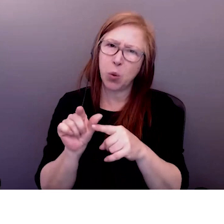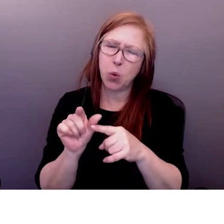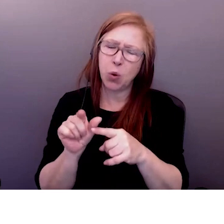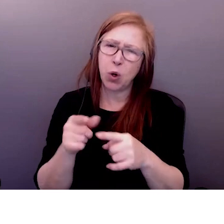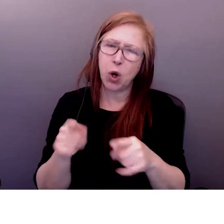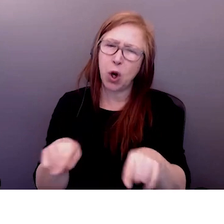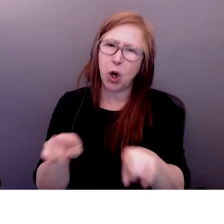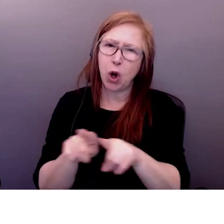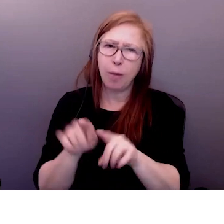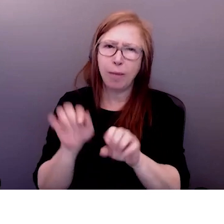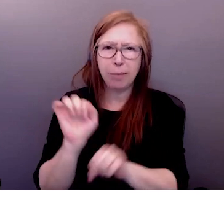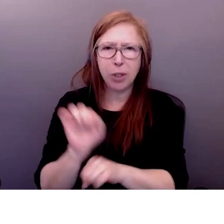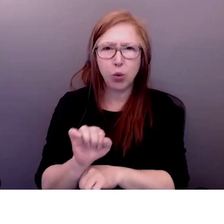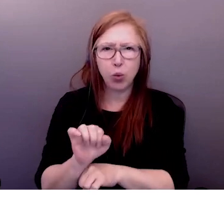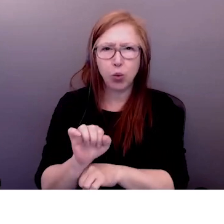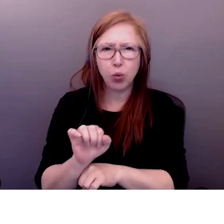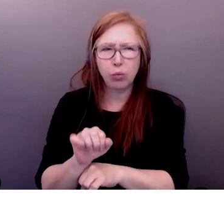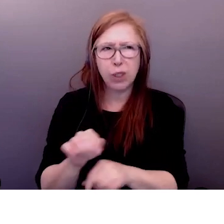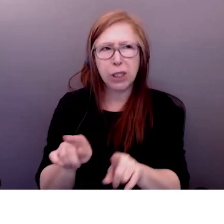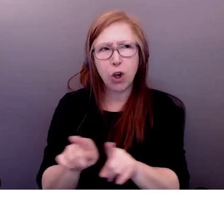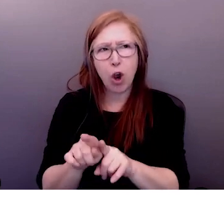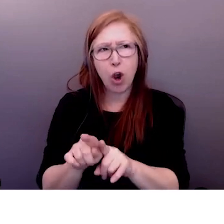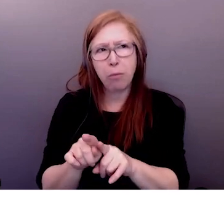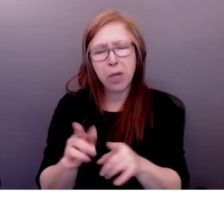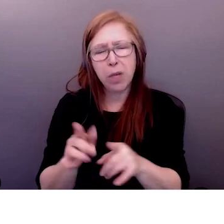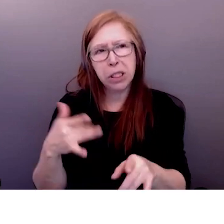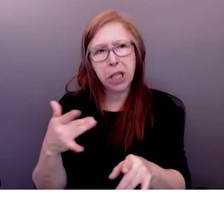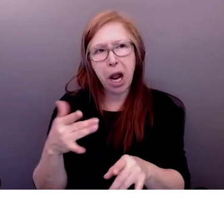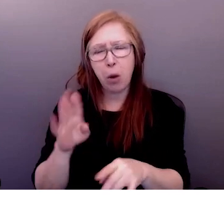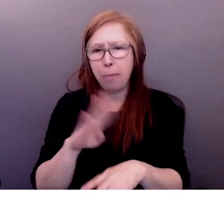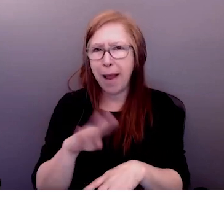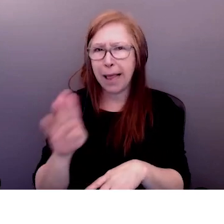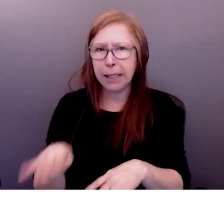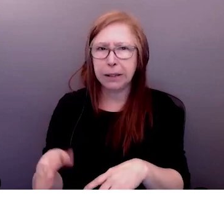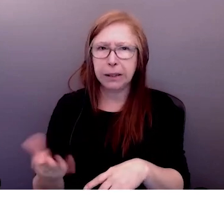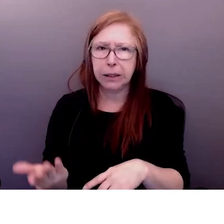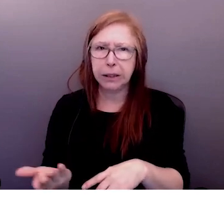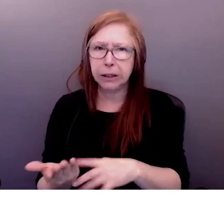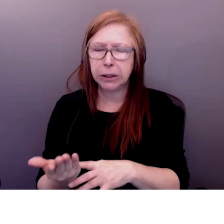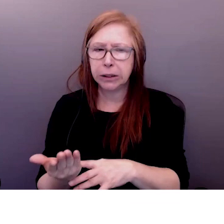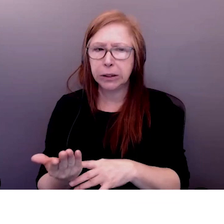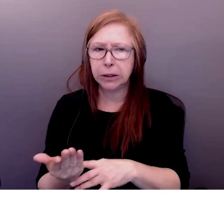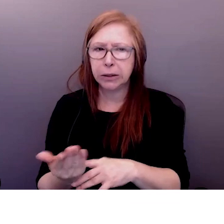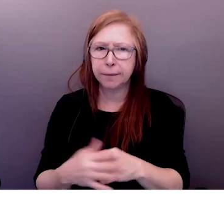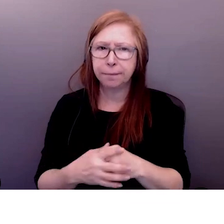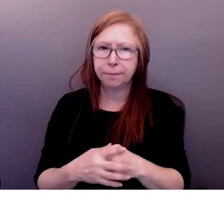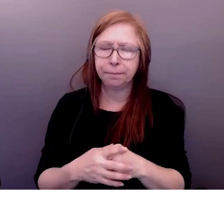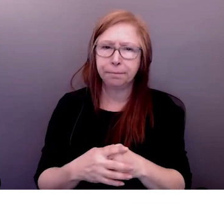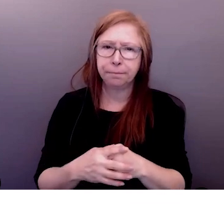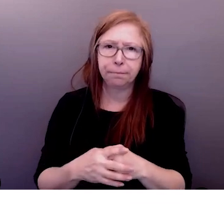un homme blanc ou les hommes sur le haut de racisme ou